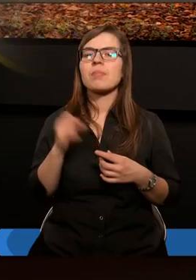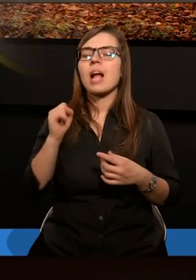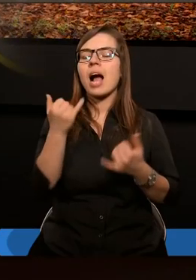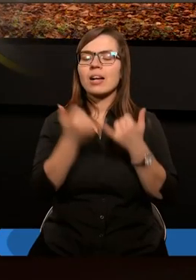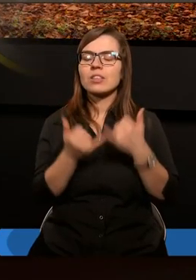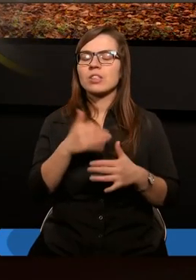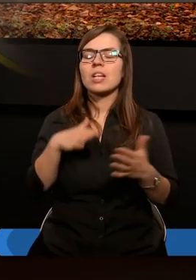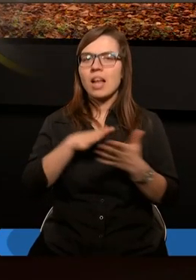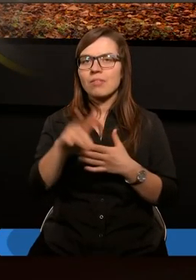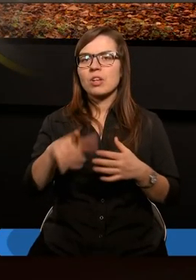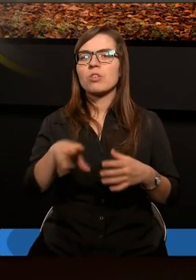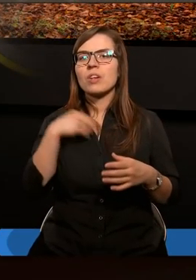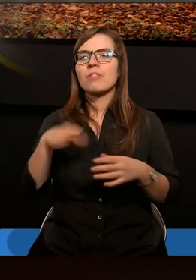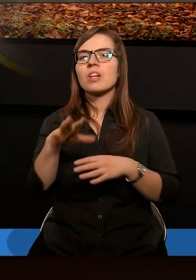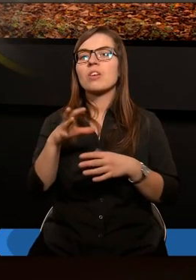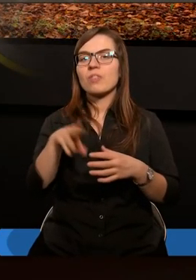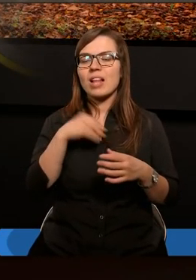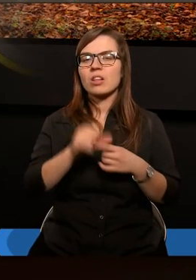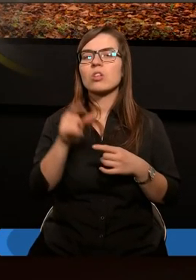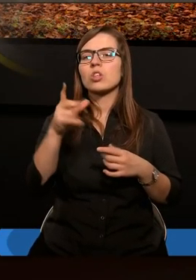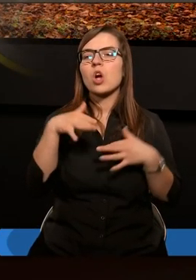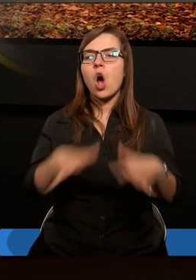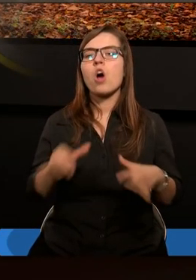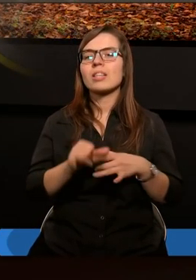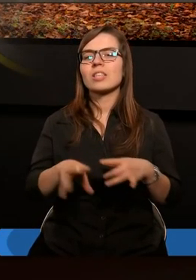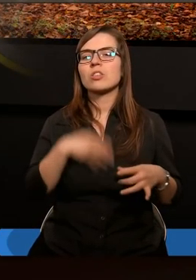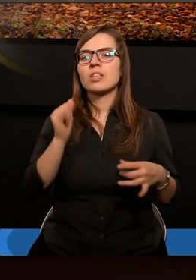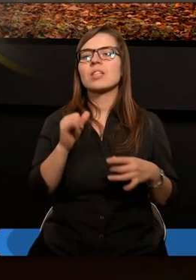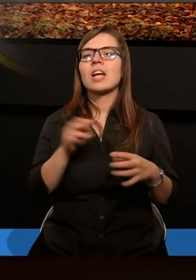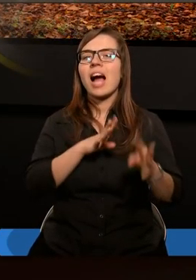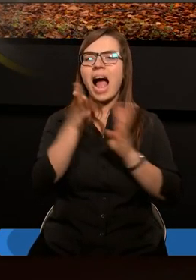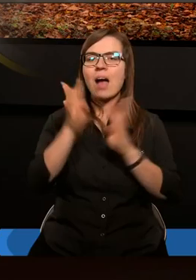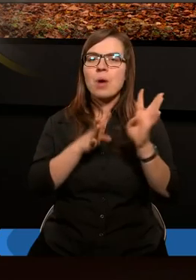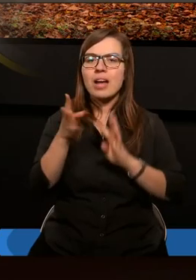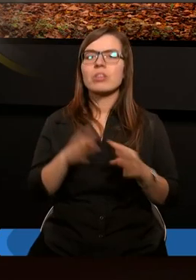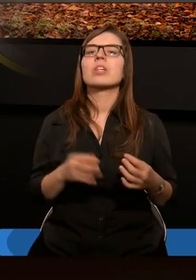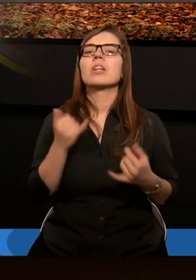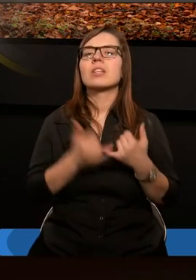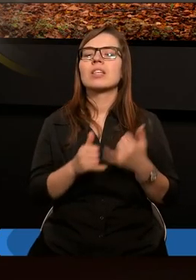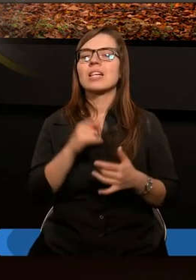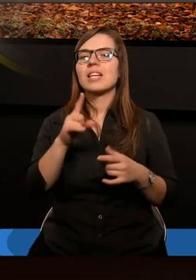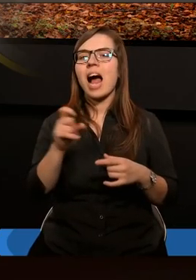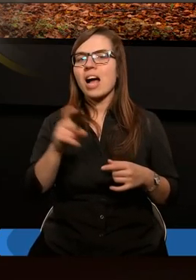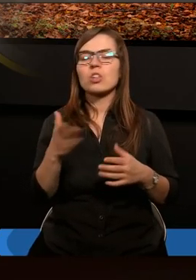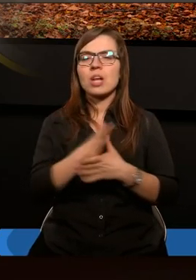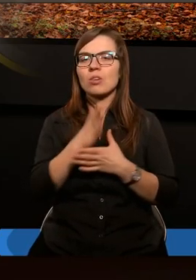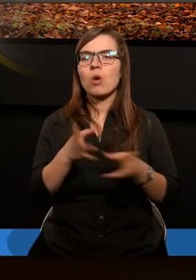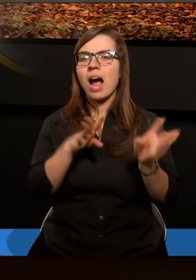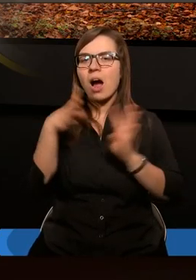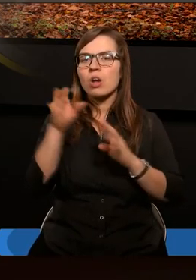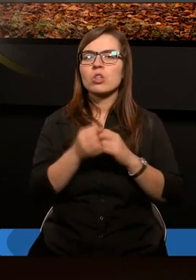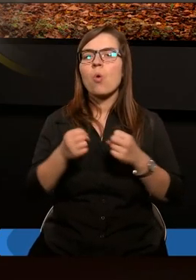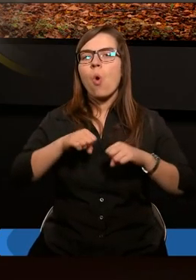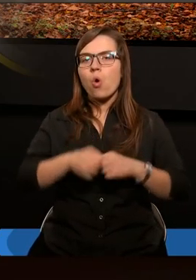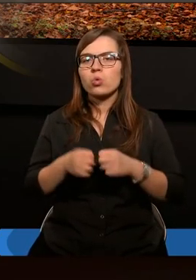A jeśli zaczyn jest święty, to i ciasto, a jeśli korzeń jest święty, to i gałęzie. Jeśli zaś niektóre gałęzie